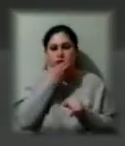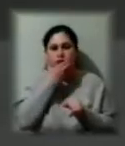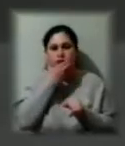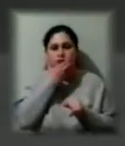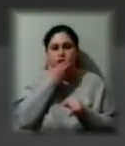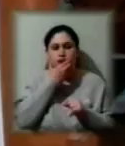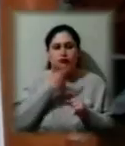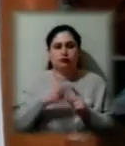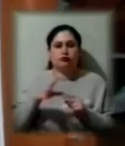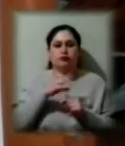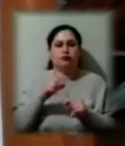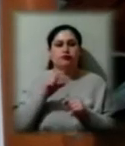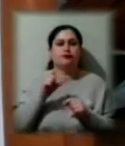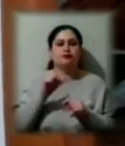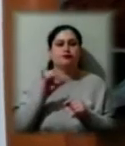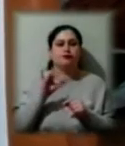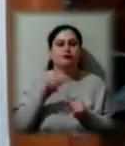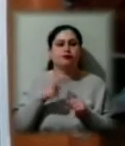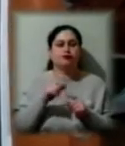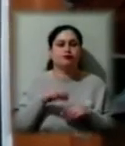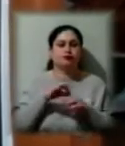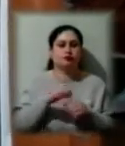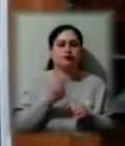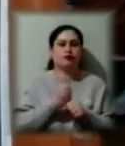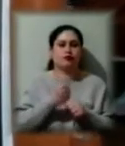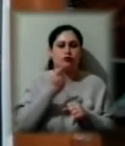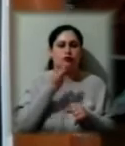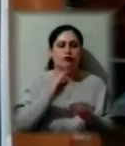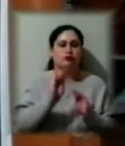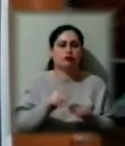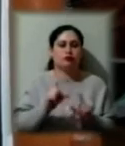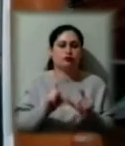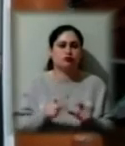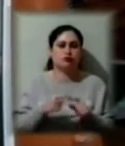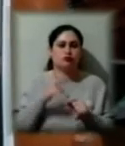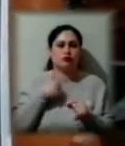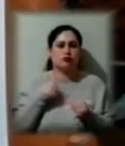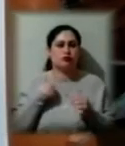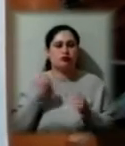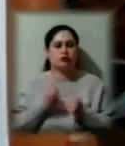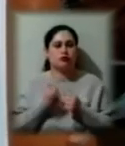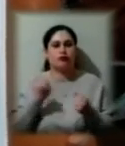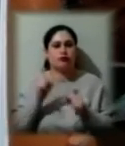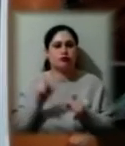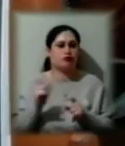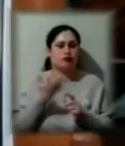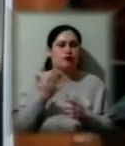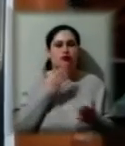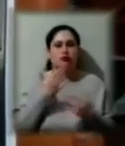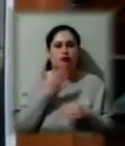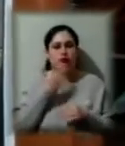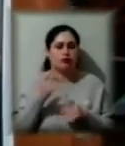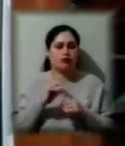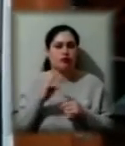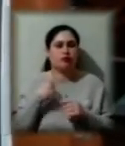засобах. Ведемо його у швидку допомогу, тут садимо, я до водій наш, ніякого відношення немає, він мені не допомагає. У